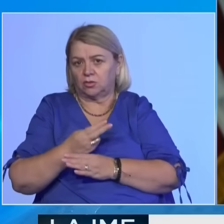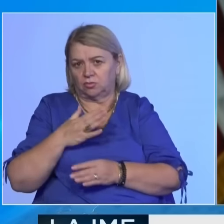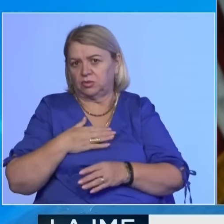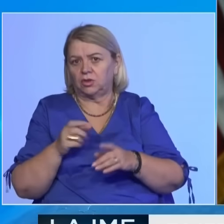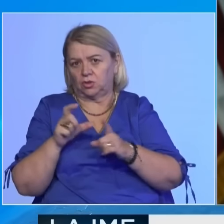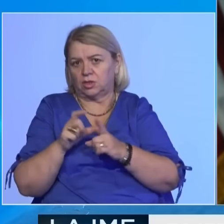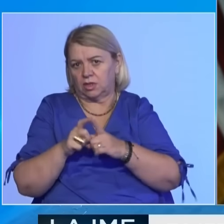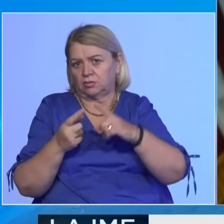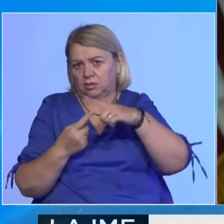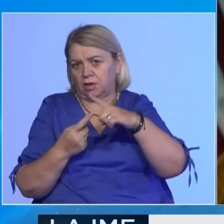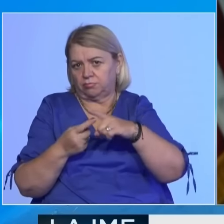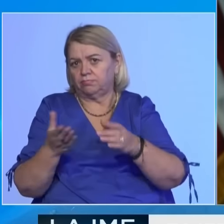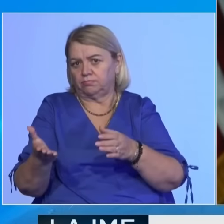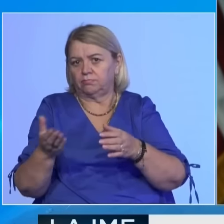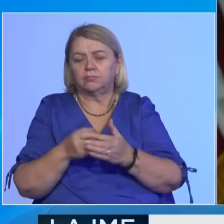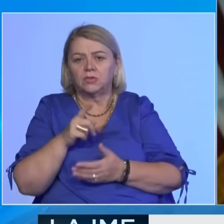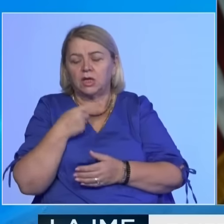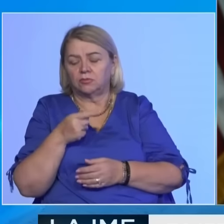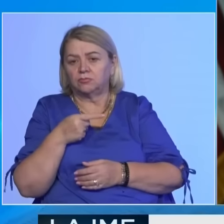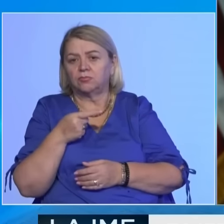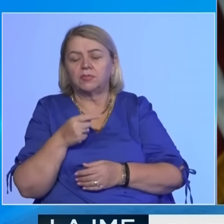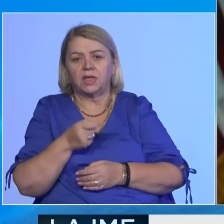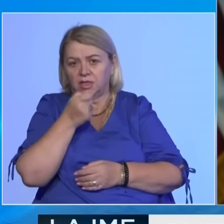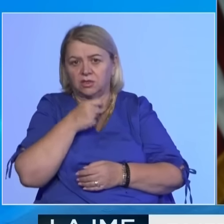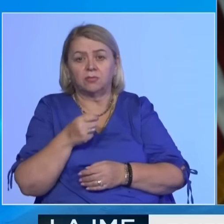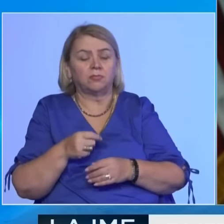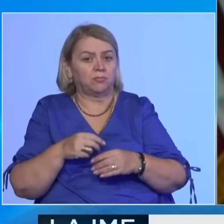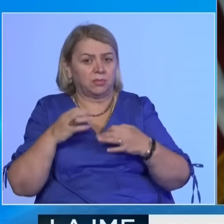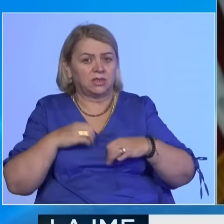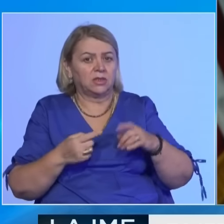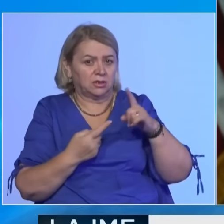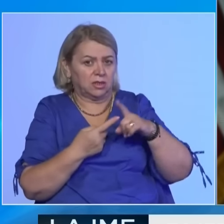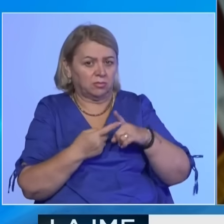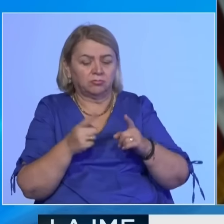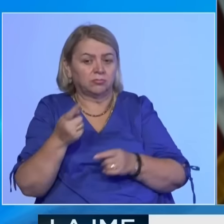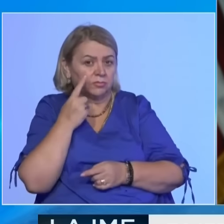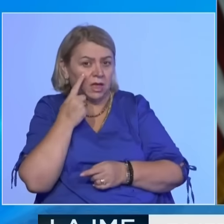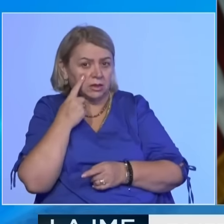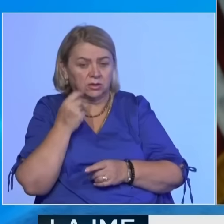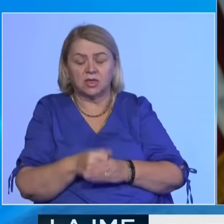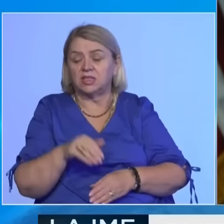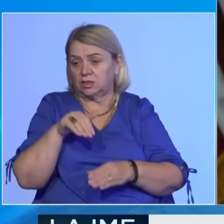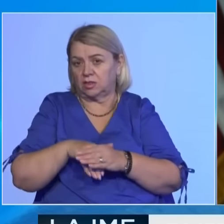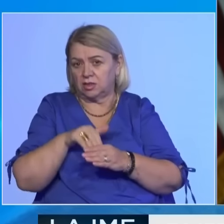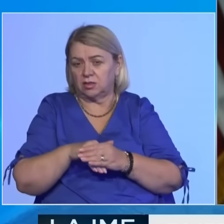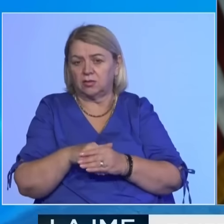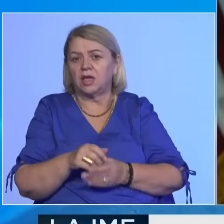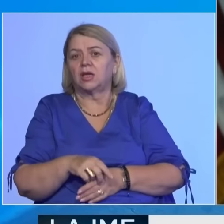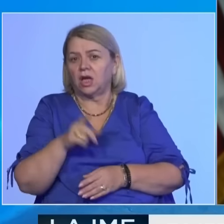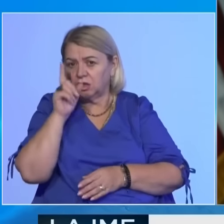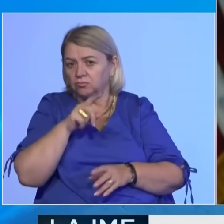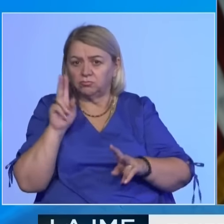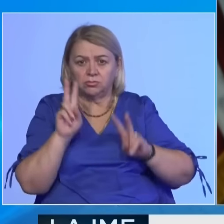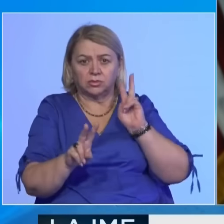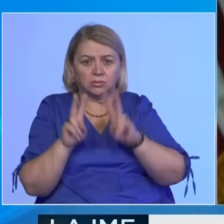Trump. A i, duke ju referuar ishtë prezidenti Trump, është përpjekur që ti vjedhë zxedjet e kaluara duke gënyur dhe duke